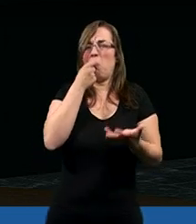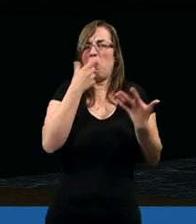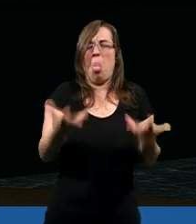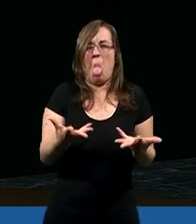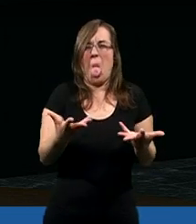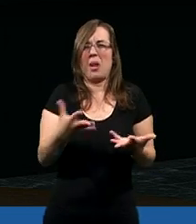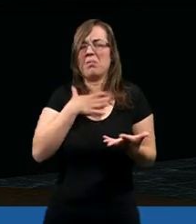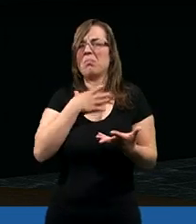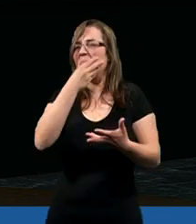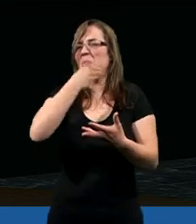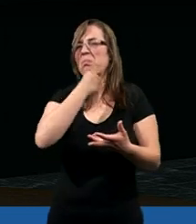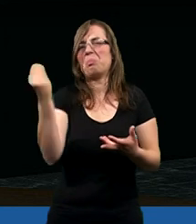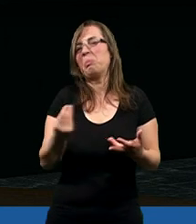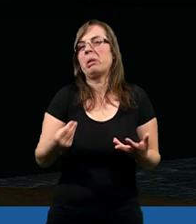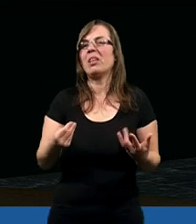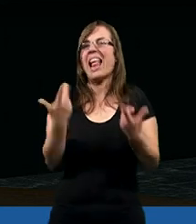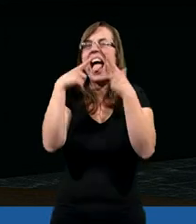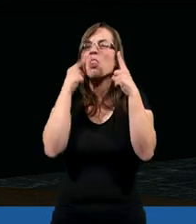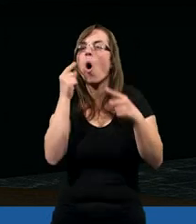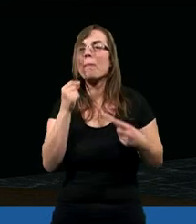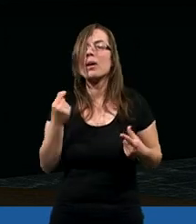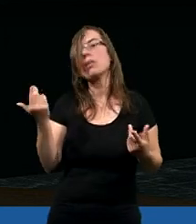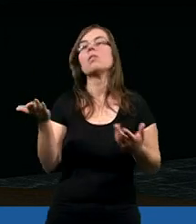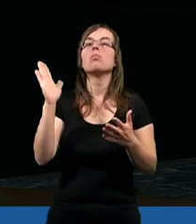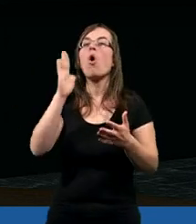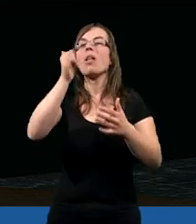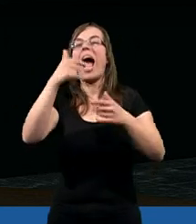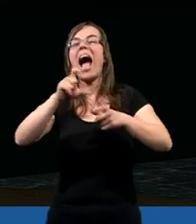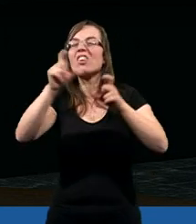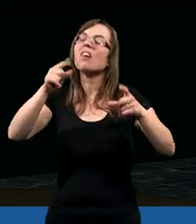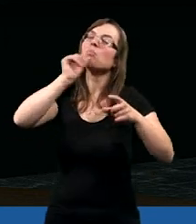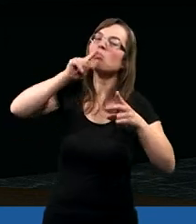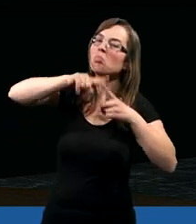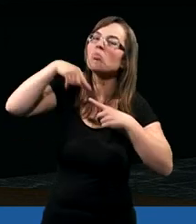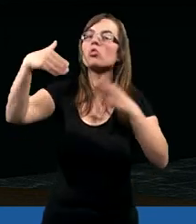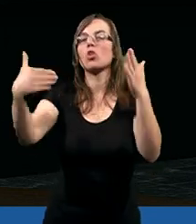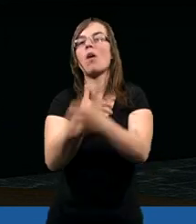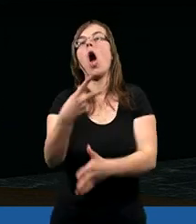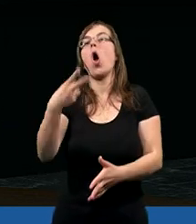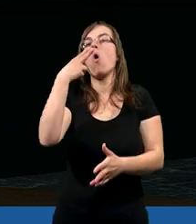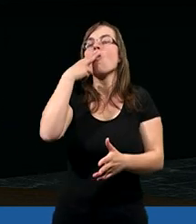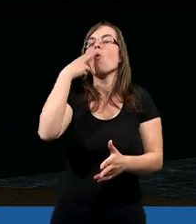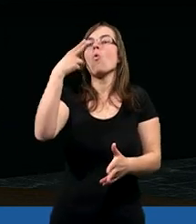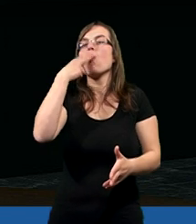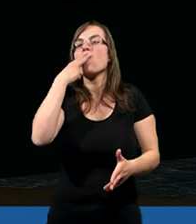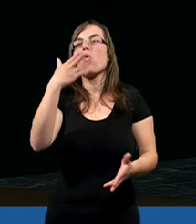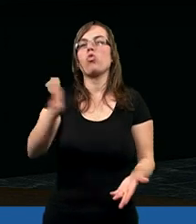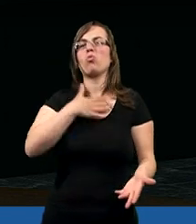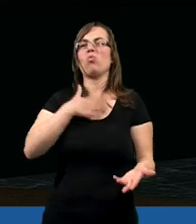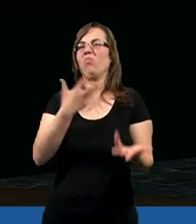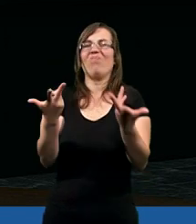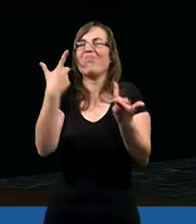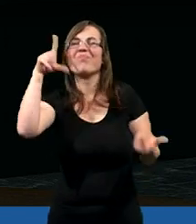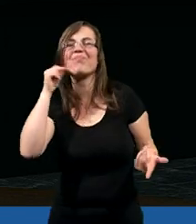Słodki jakiś był, no i nie dało się palić. Po jakimś czasie znowu spróbowała. Słodki był. Nie